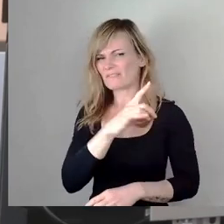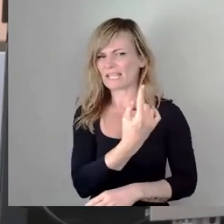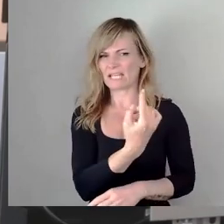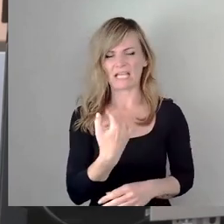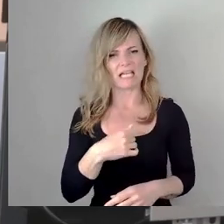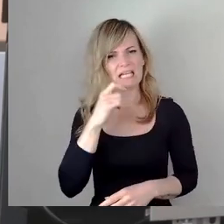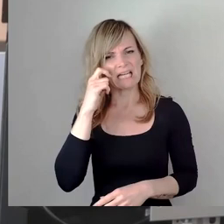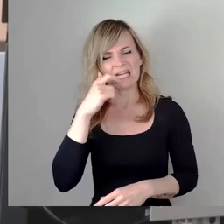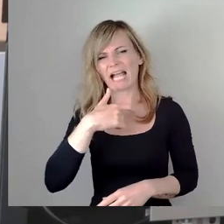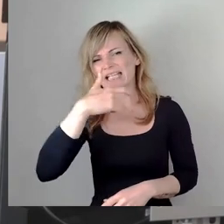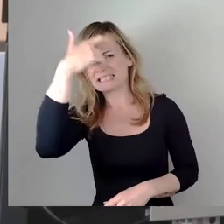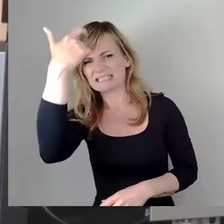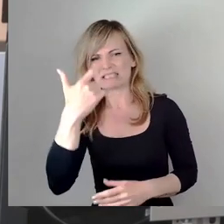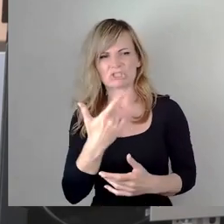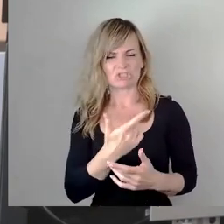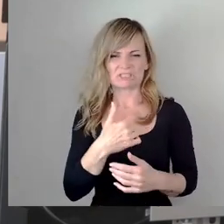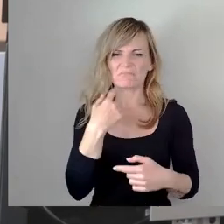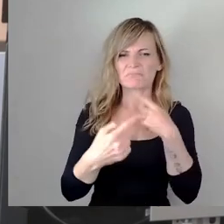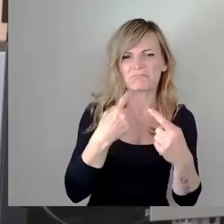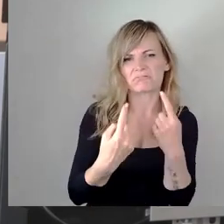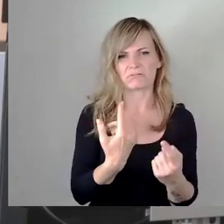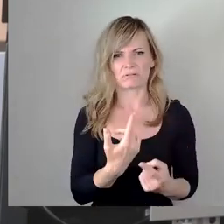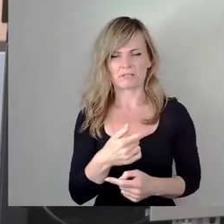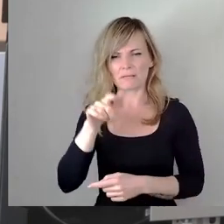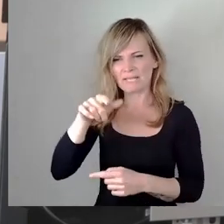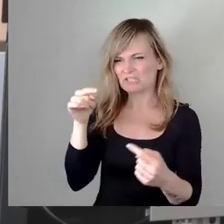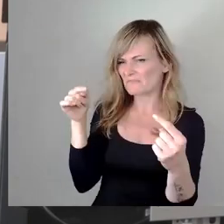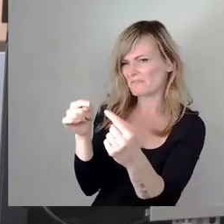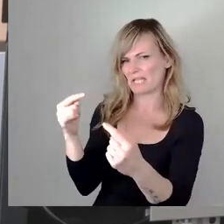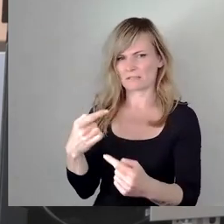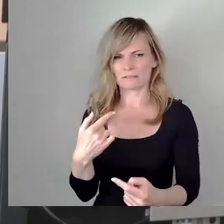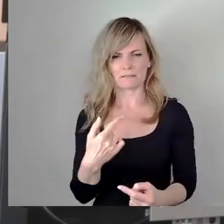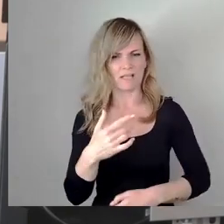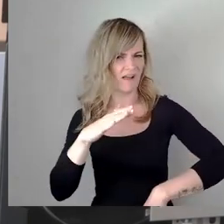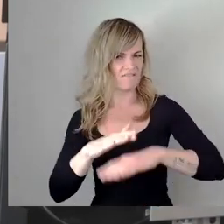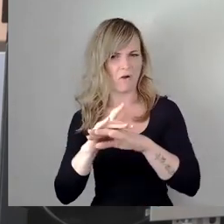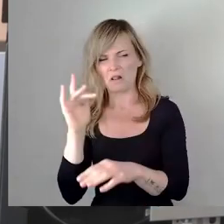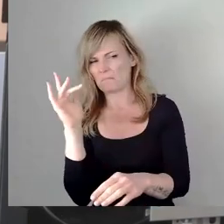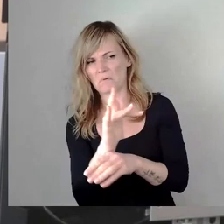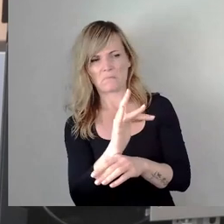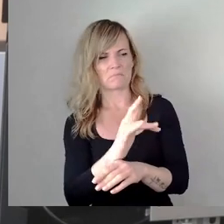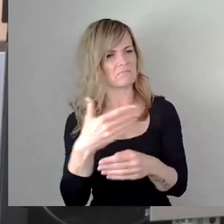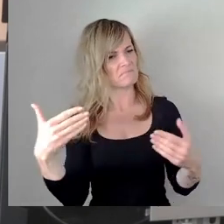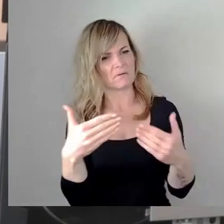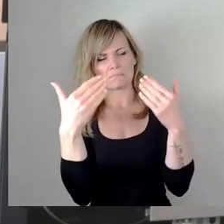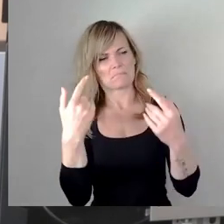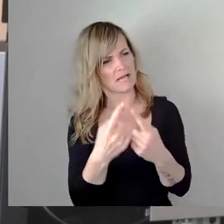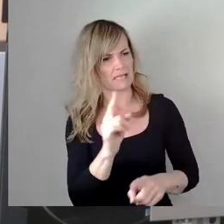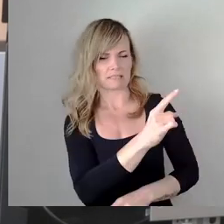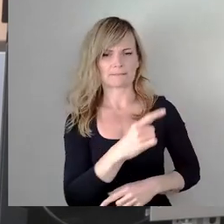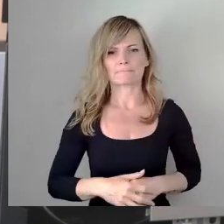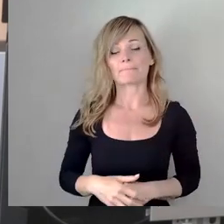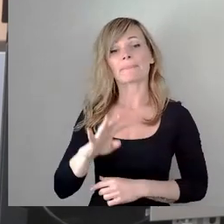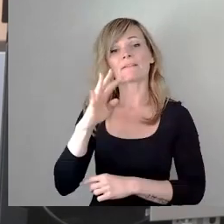rassistischen menschenfeindlichen Auslassungen der AfD konsequent widersprechen. Am 4. Oktober